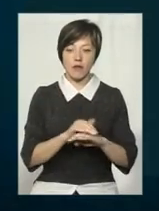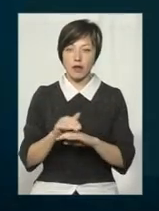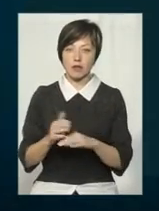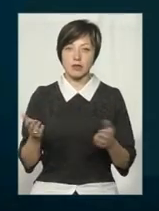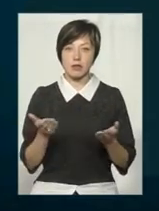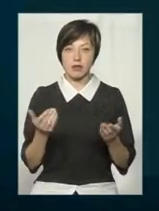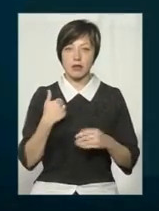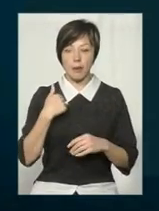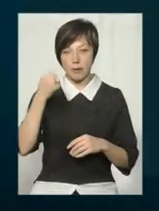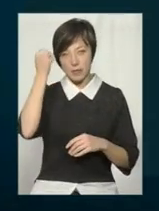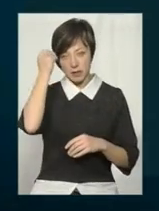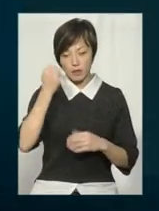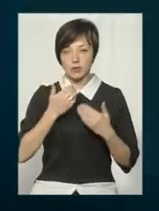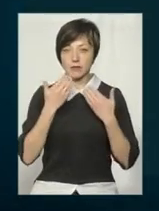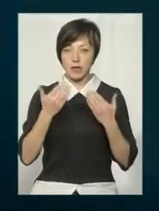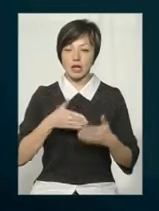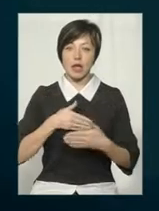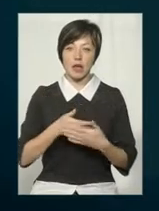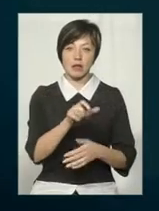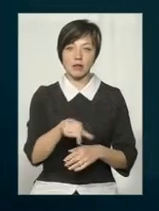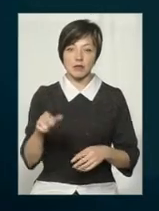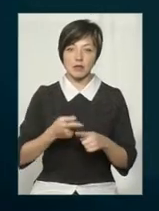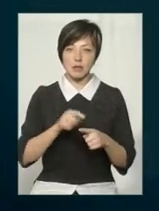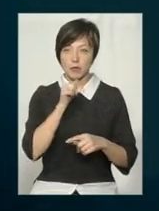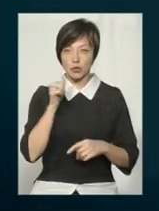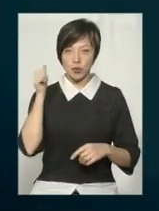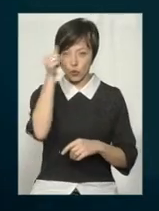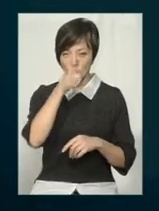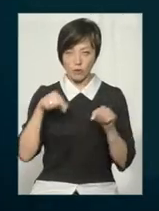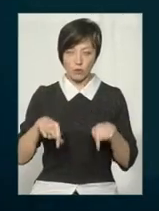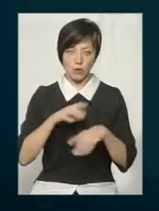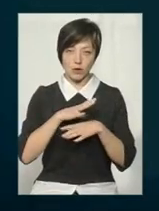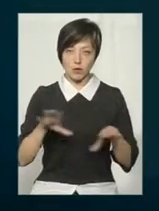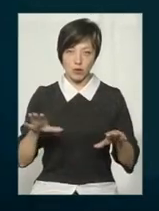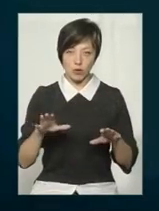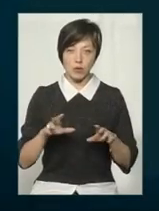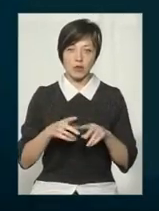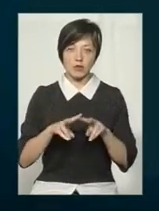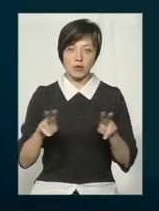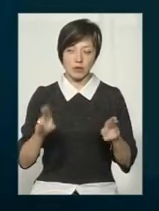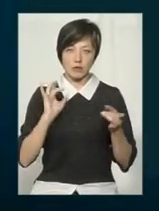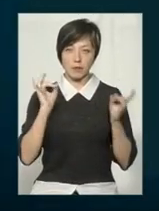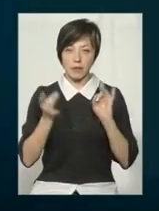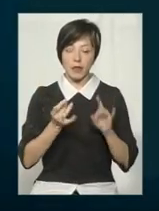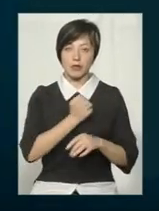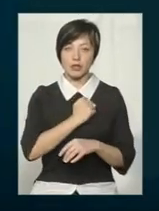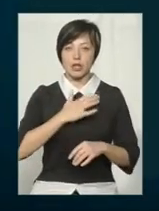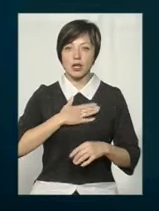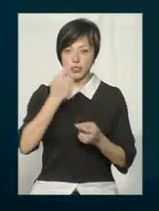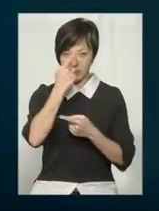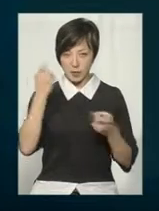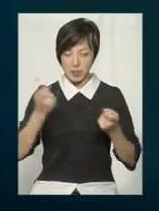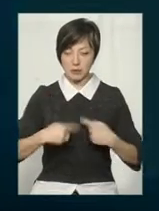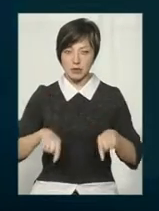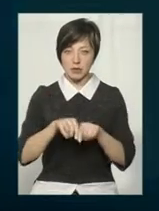я пам'ятаю, звернення активістів – це минулого року. На цьому не було наслухом. На жаль, наш інформаційний підрозділ не